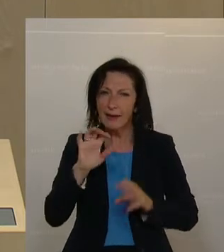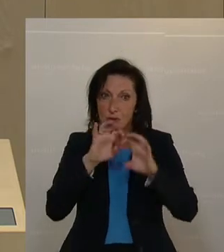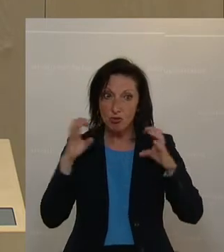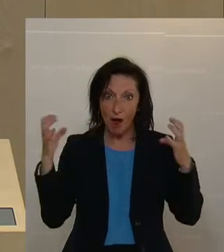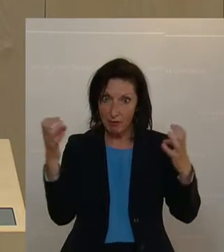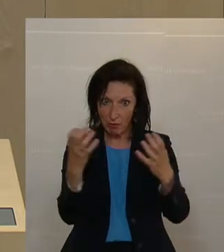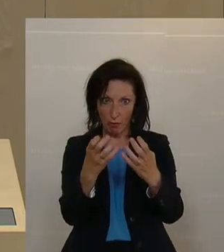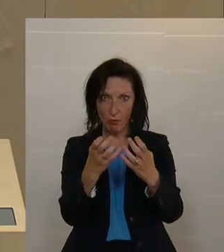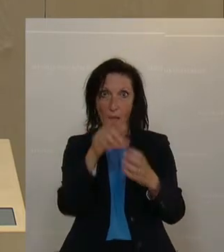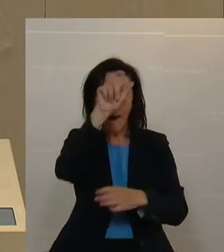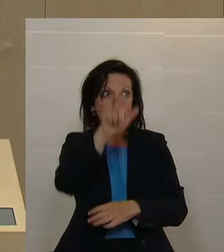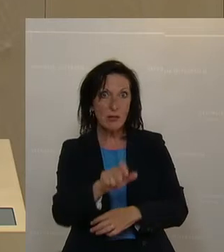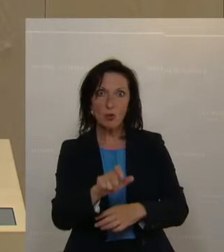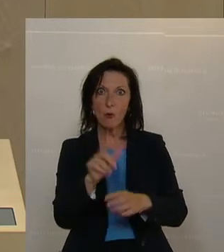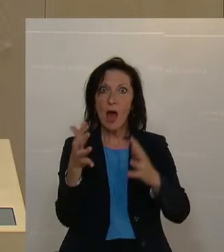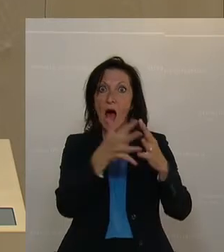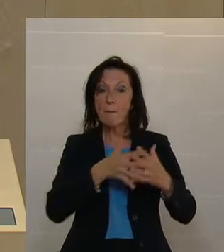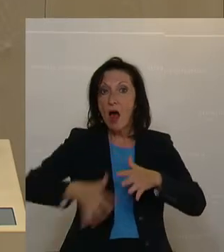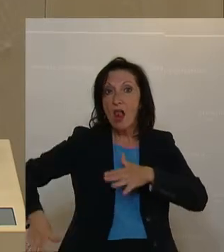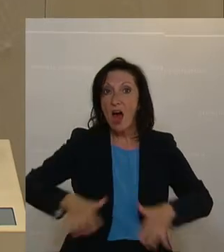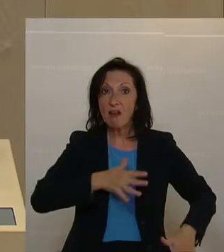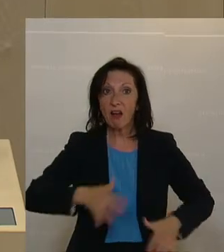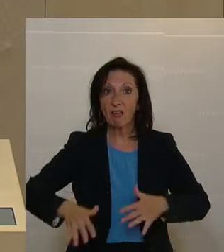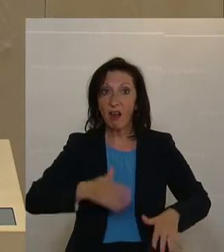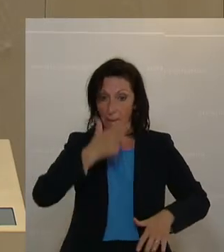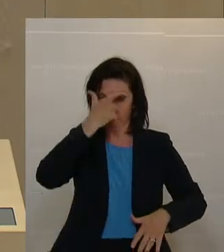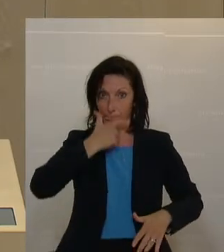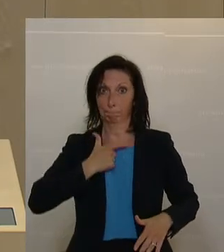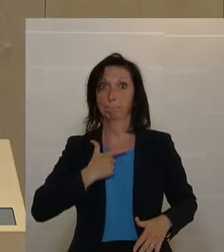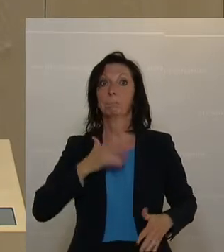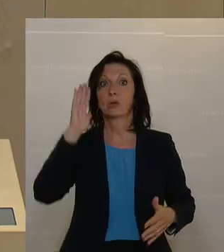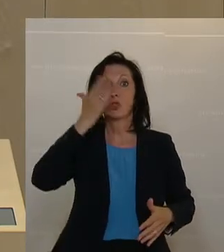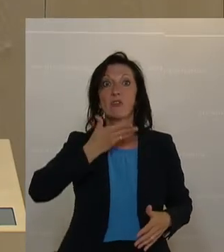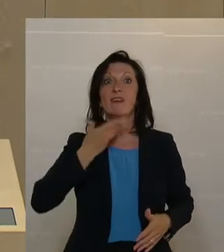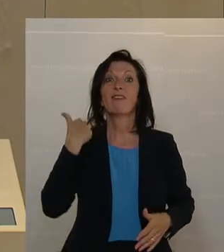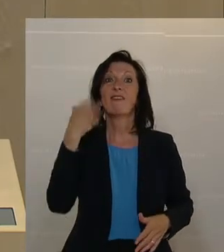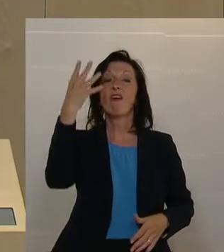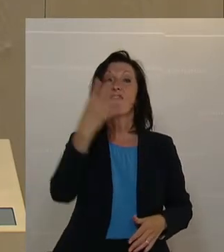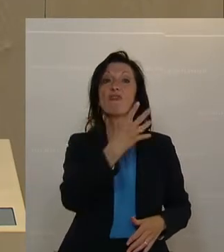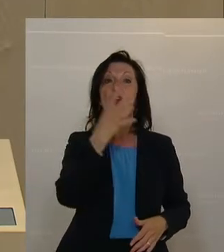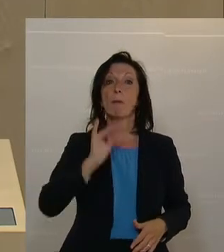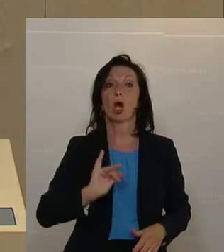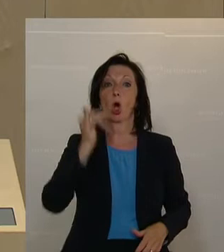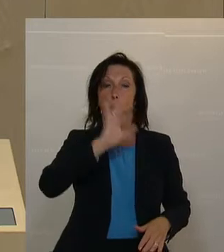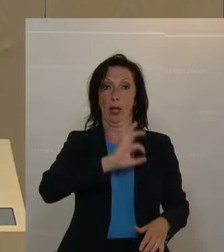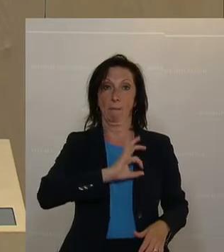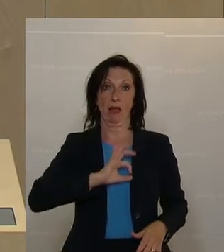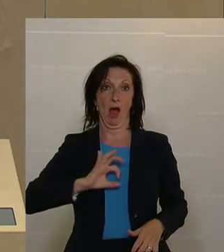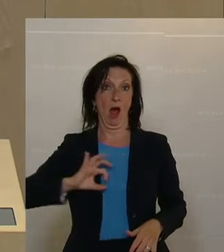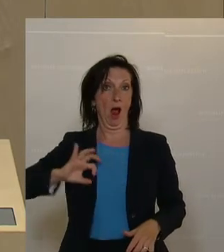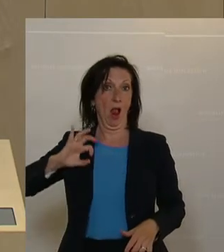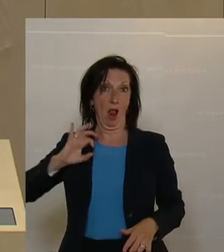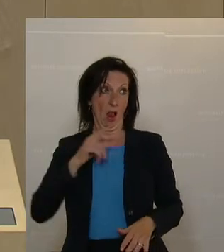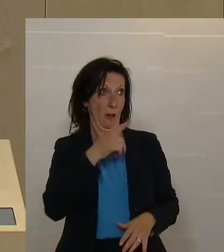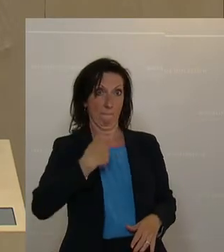nicht-weißer US-Leichtathlet vier Goldmedaillen gewonnen hat, nämlich mehr als jeder andere.